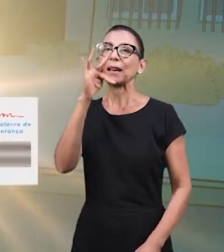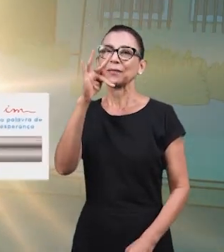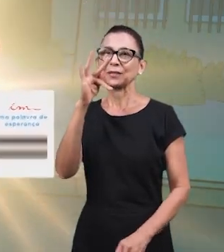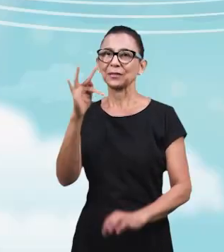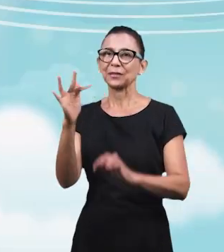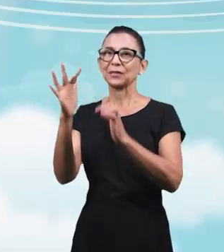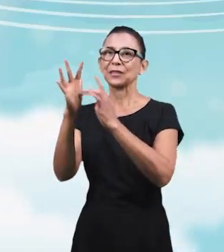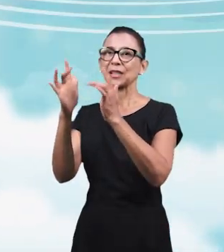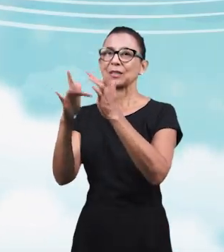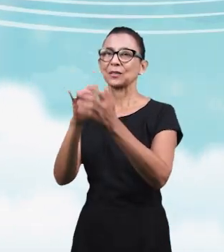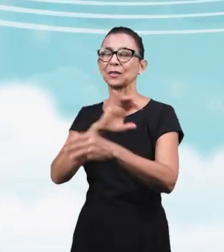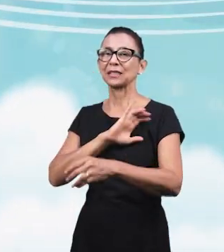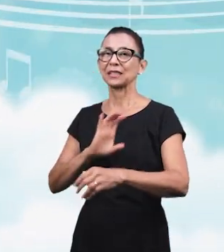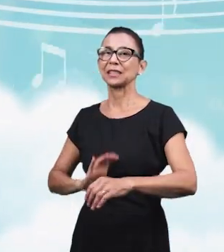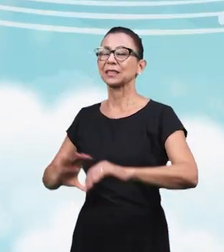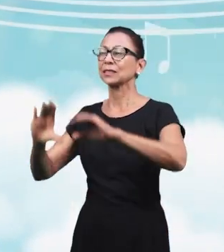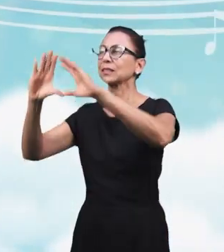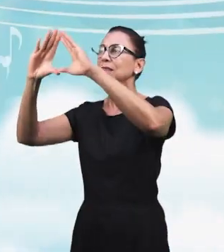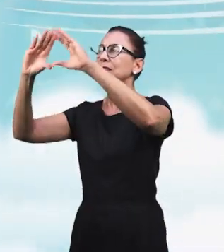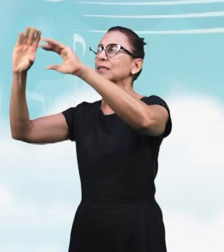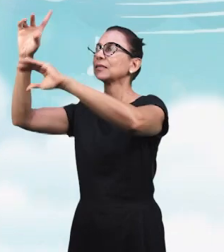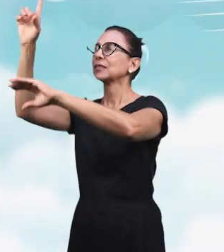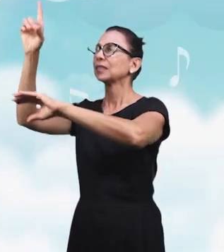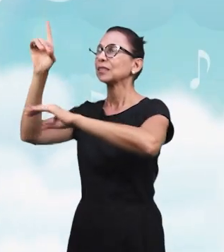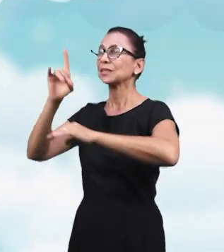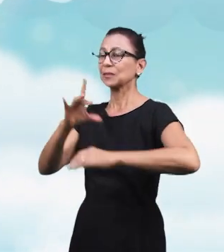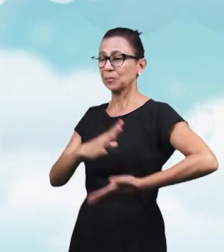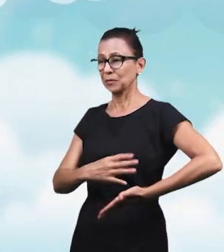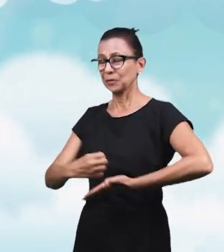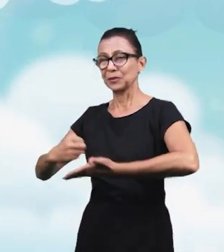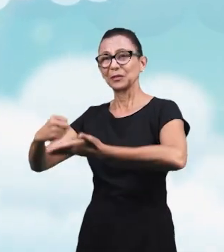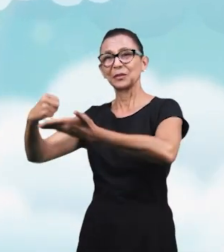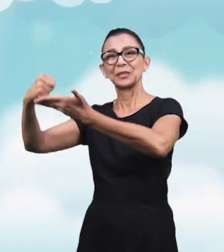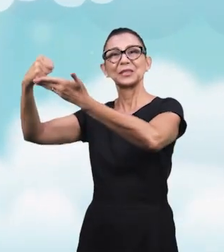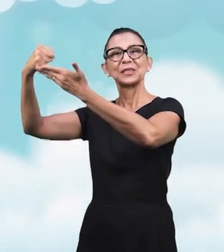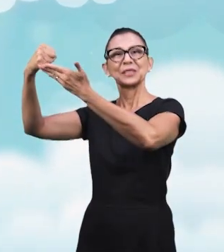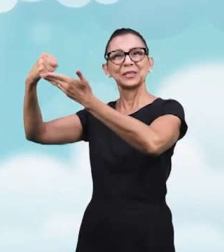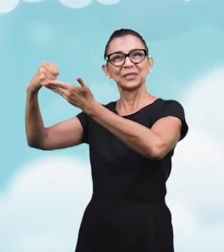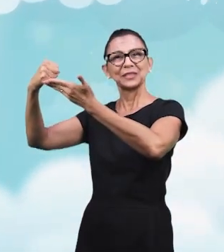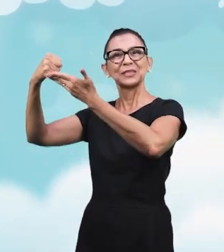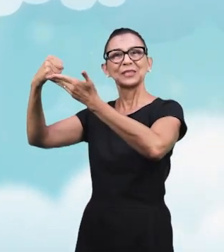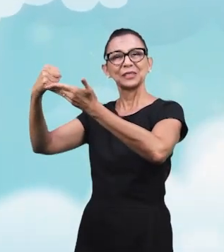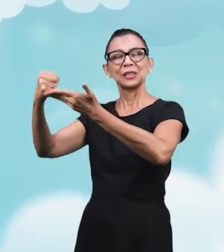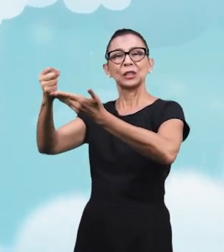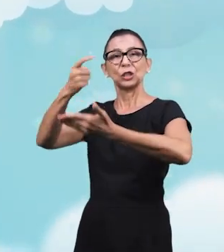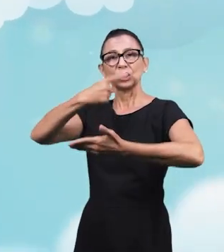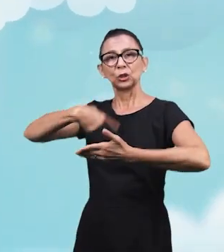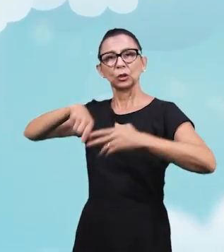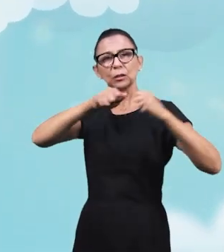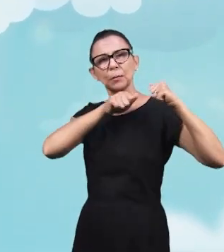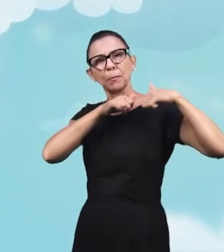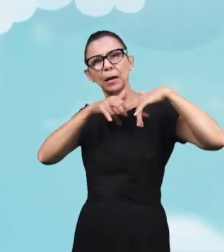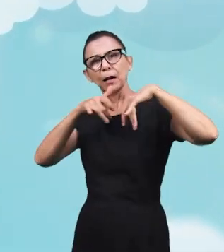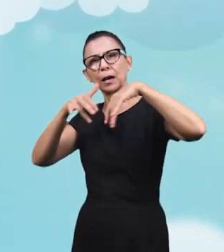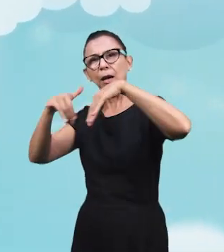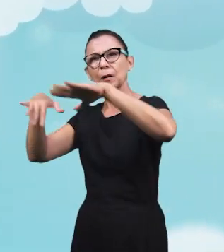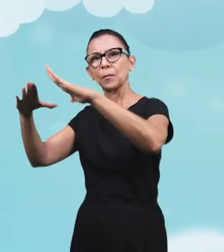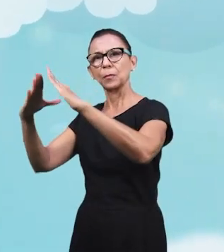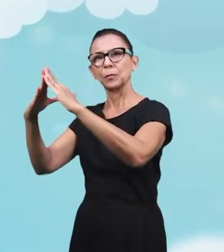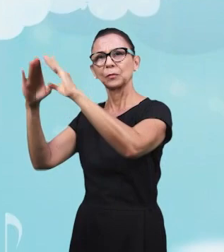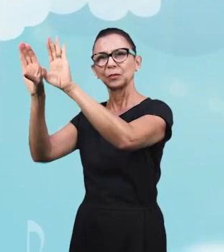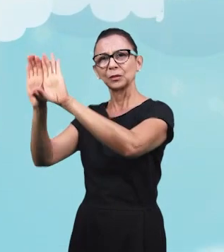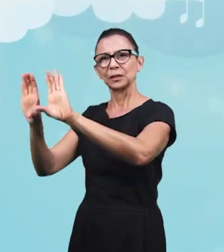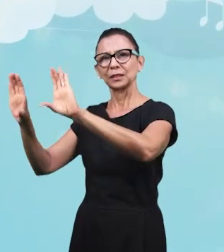И Когда Христос Придет За Мною Мы Все Можем Отправиться Жить На